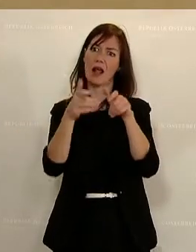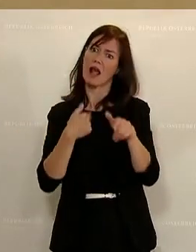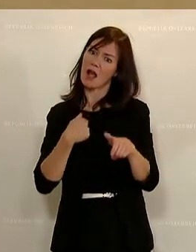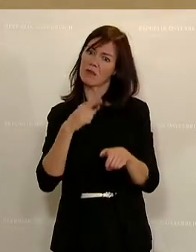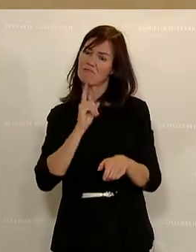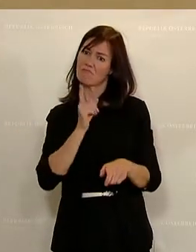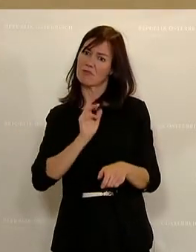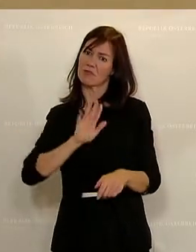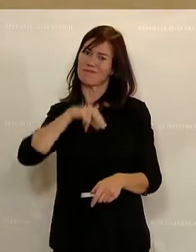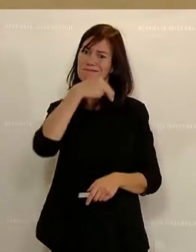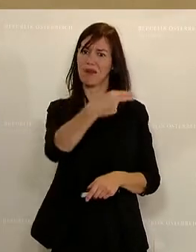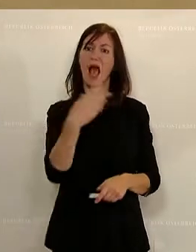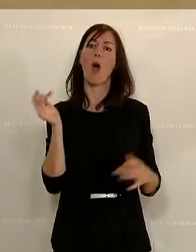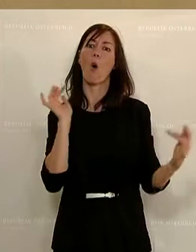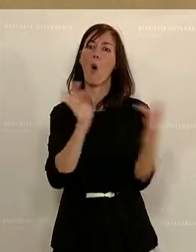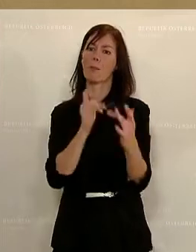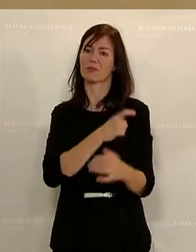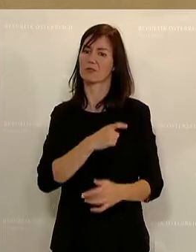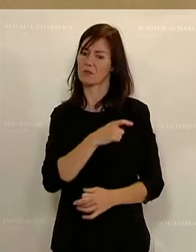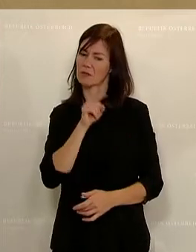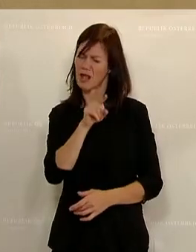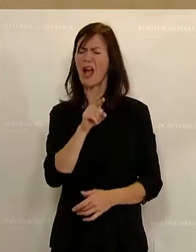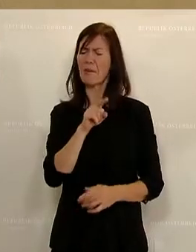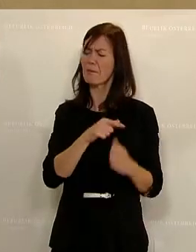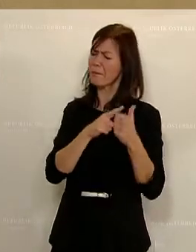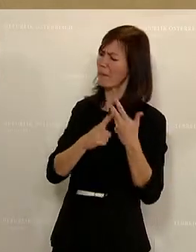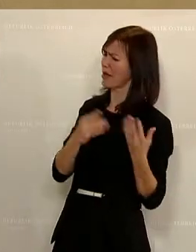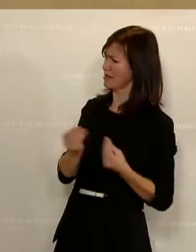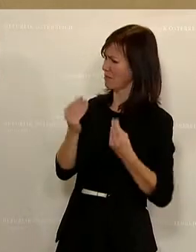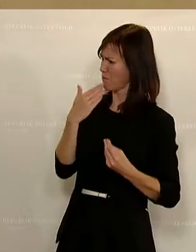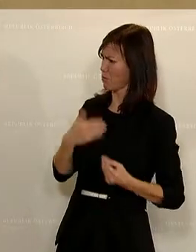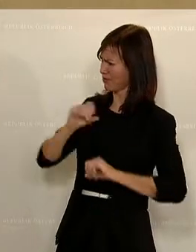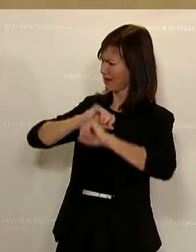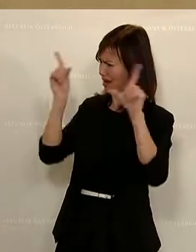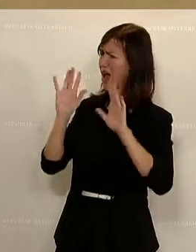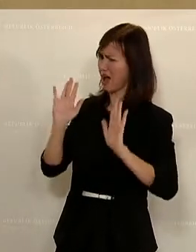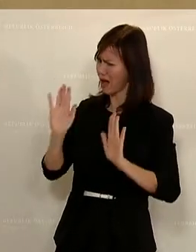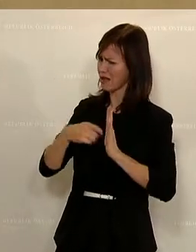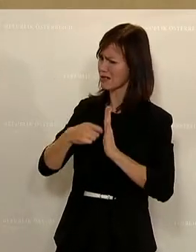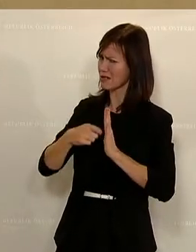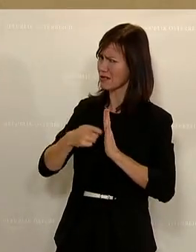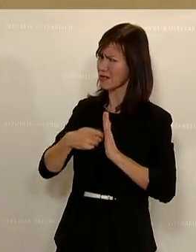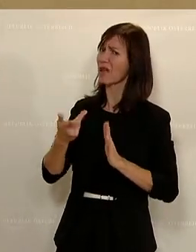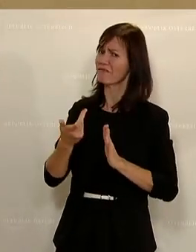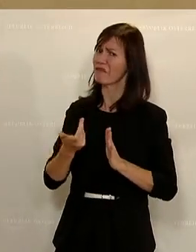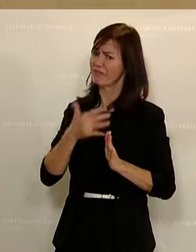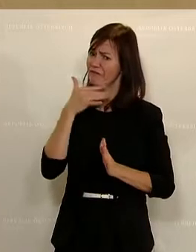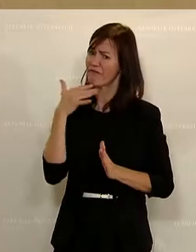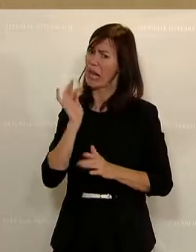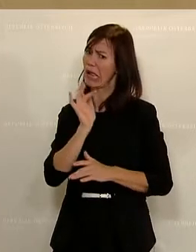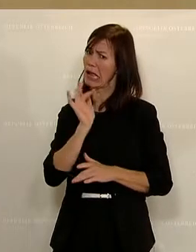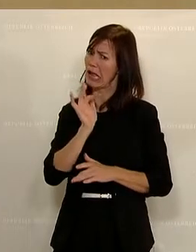Und da gibt es aus unserer Sicht jetzt nur ein paar Dinge klarzustellen, weil gar sehr viele Wortmeldungen in Richtung der Sozialdemokratie adressiert